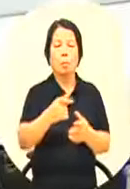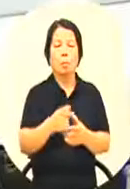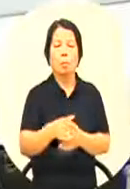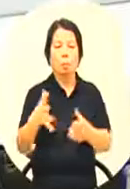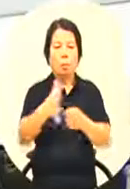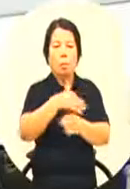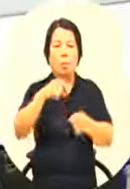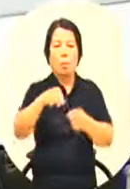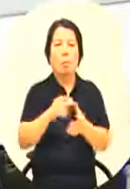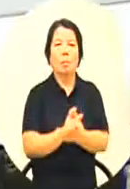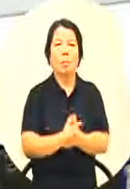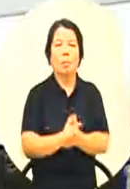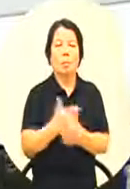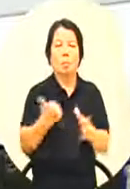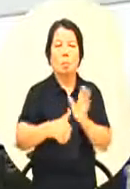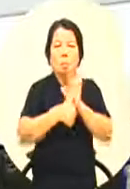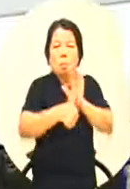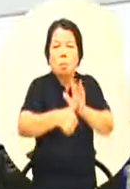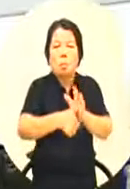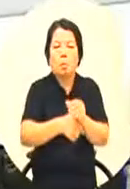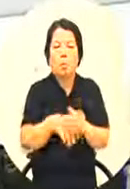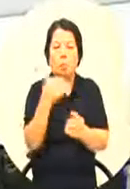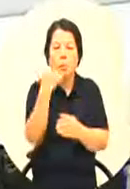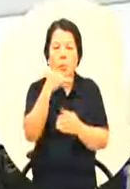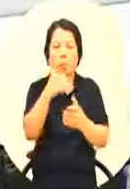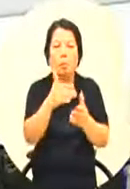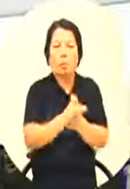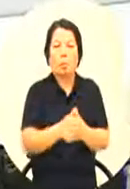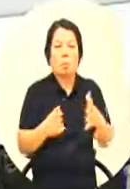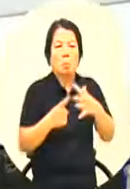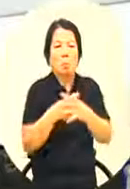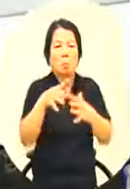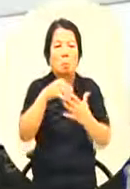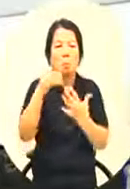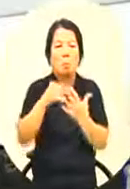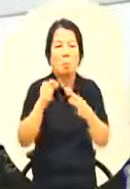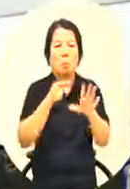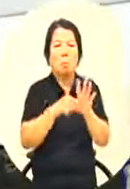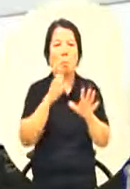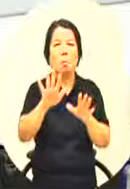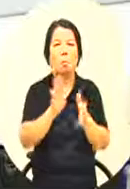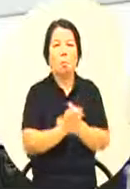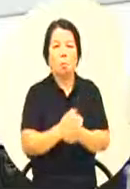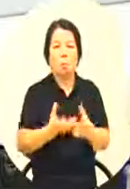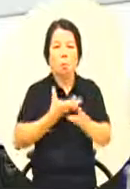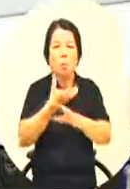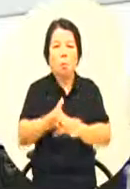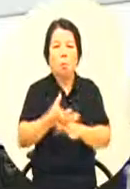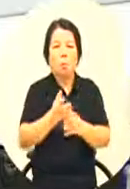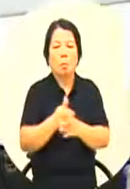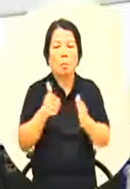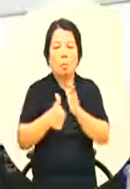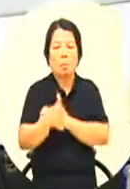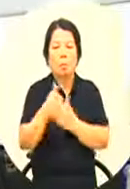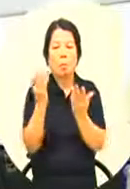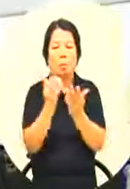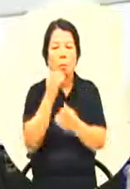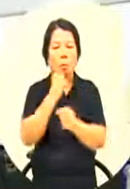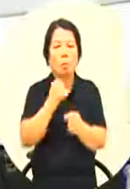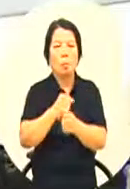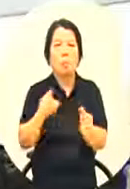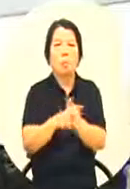可能风云一时的优秀选手那后来呢他们的投入职场之后呢他们的